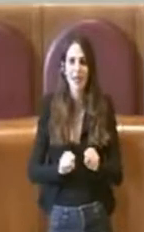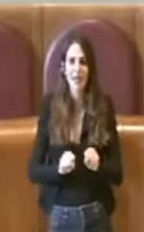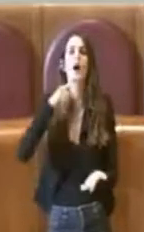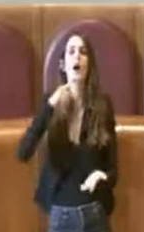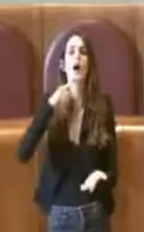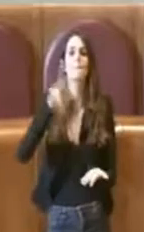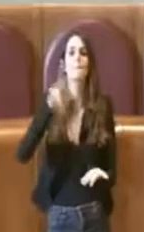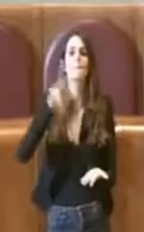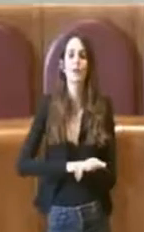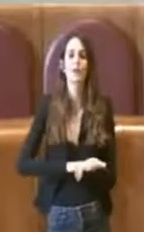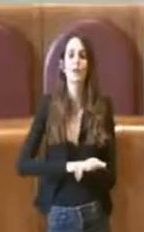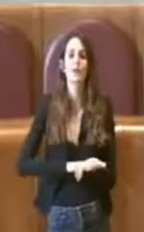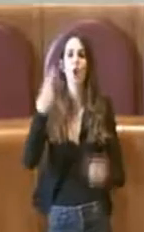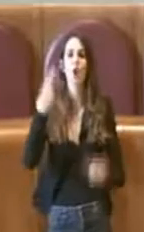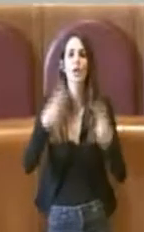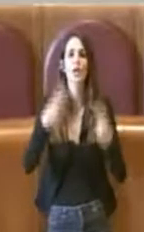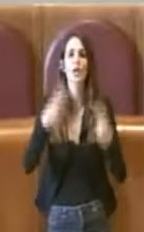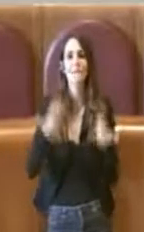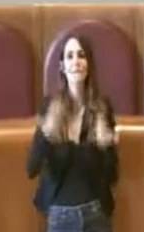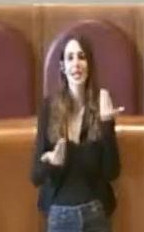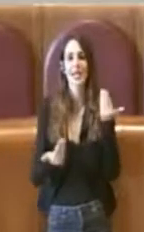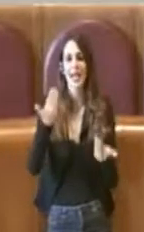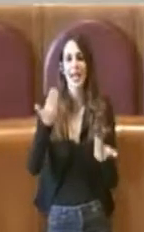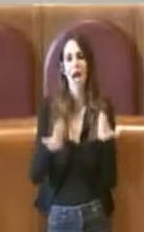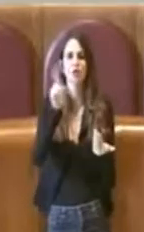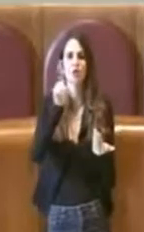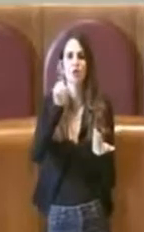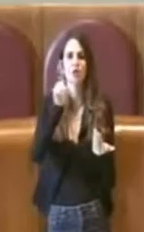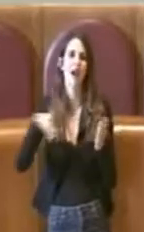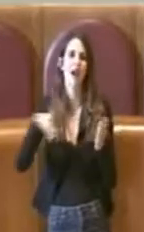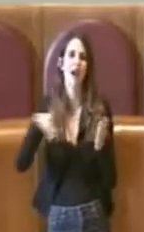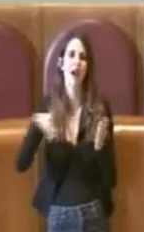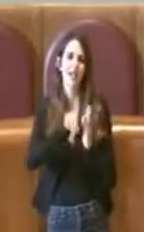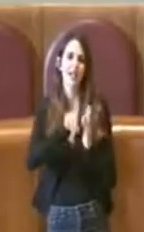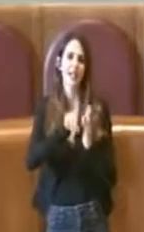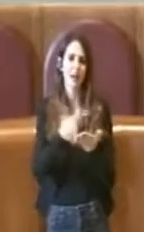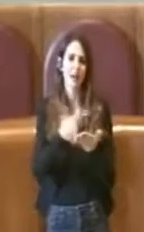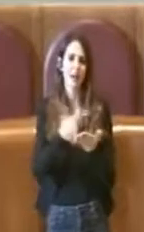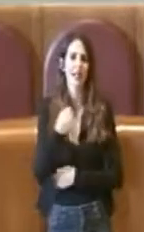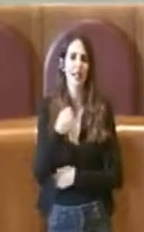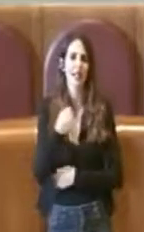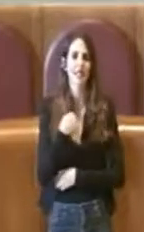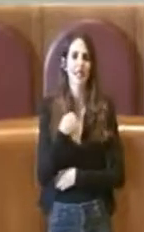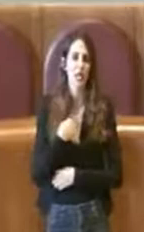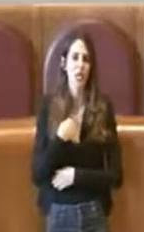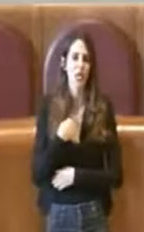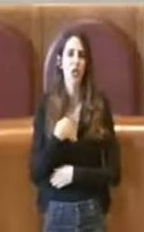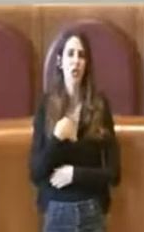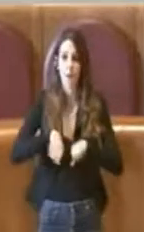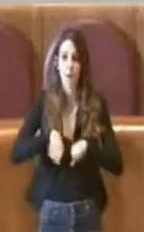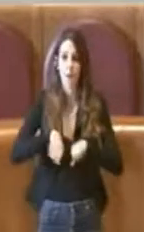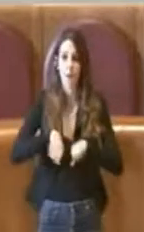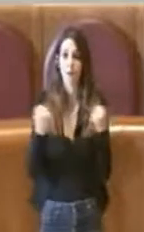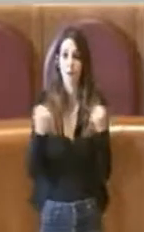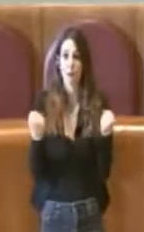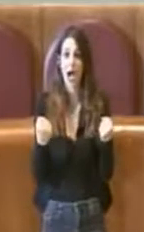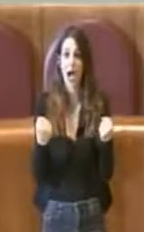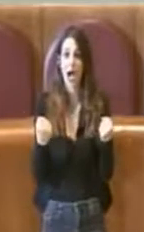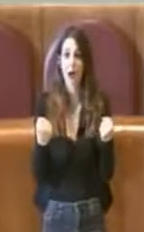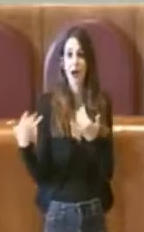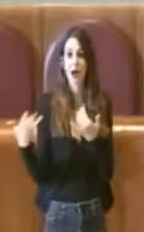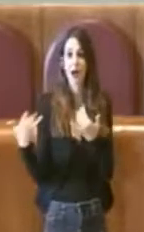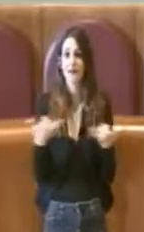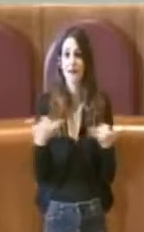di altre delibere importanti. Per cui poi io la portai in discussione immediatamente dopo la pausa delle